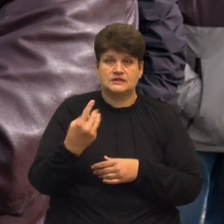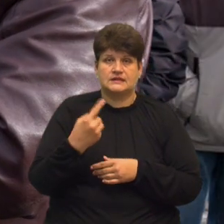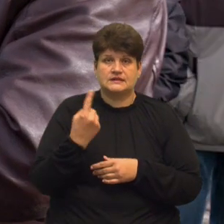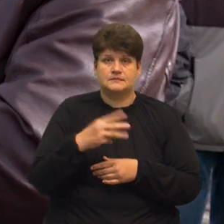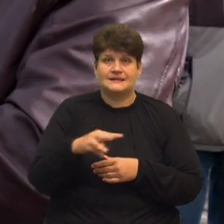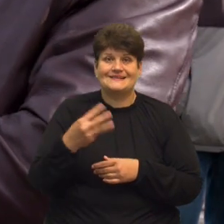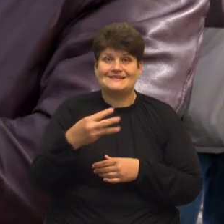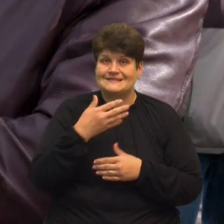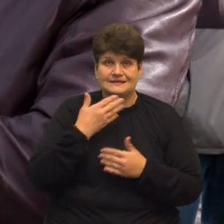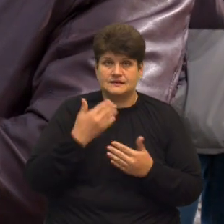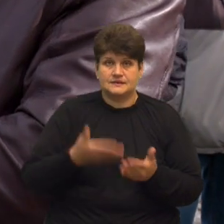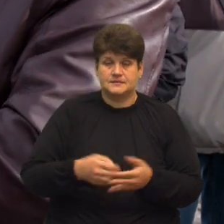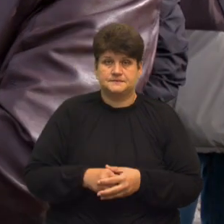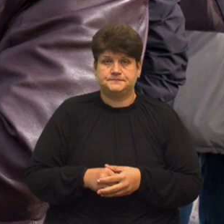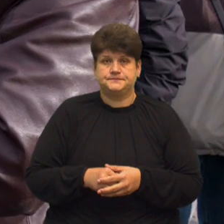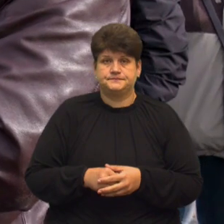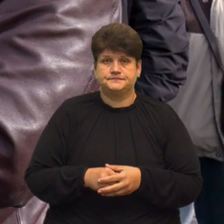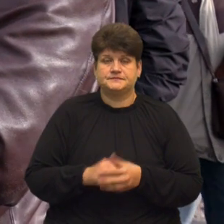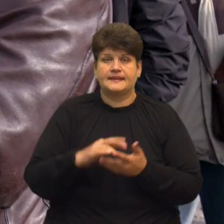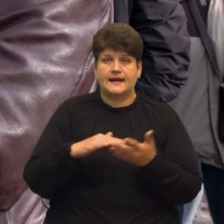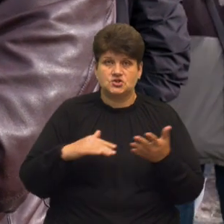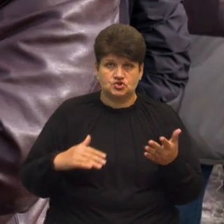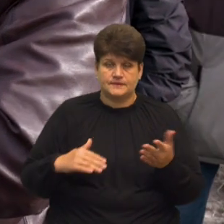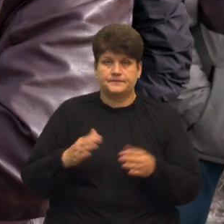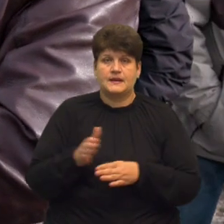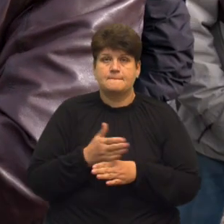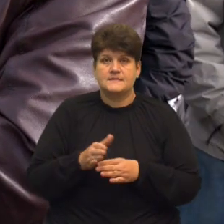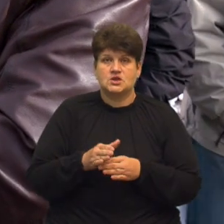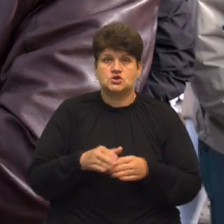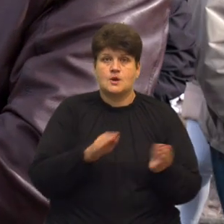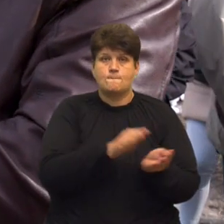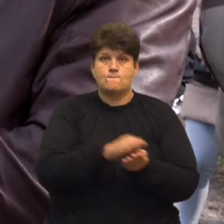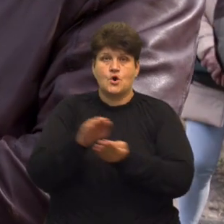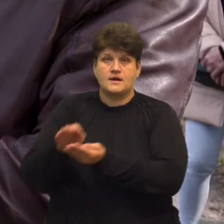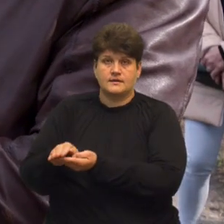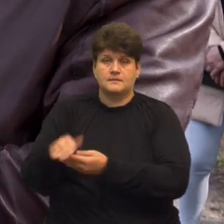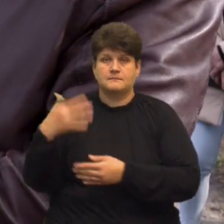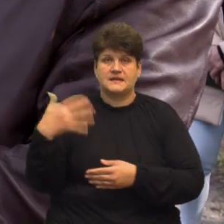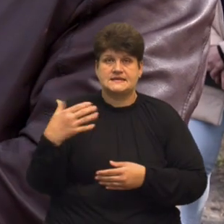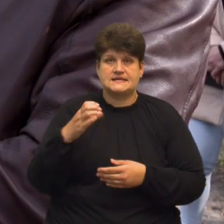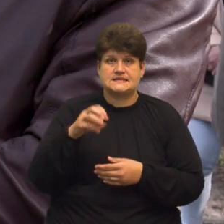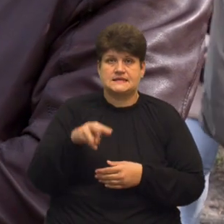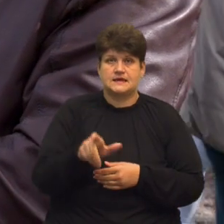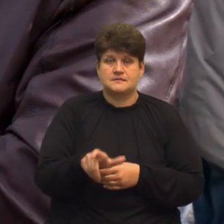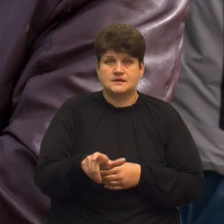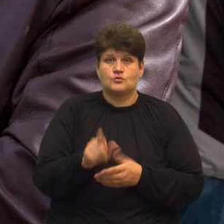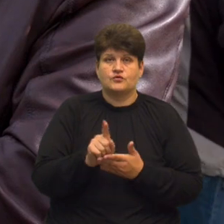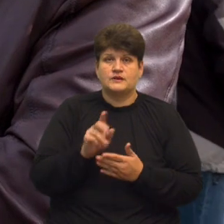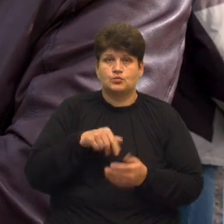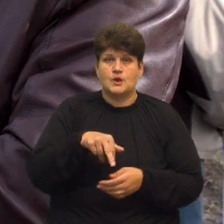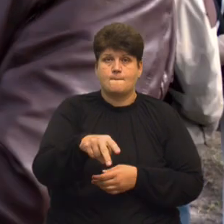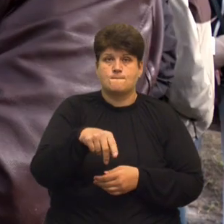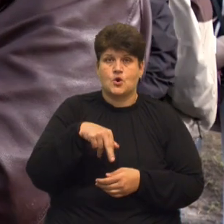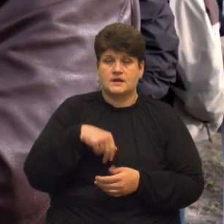Далі, між могилами по 50 сантиметрів повинен бути прохід,